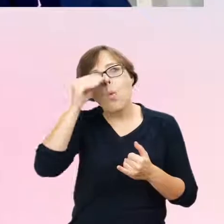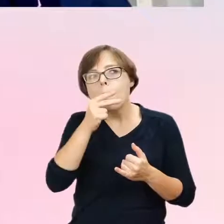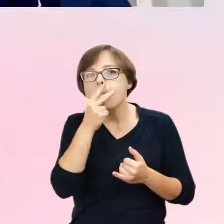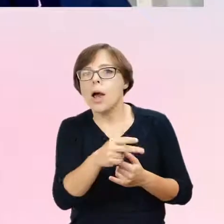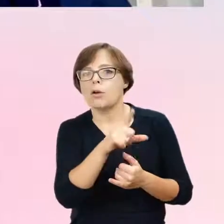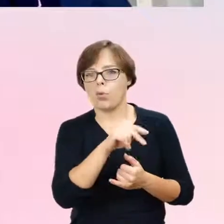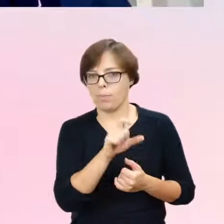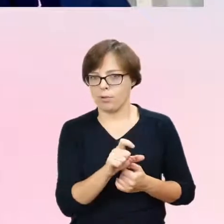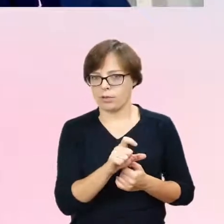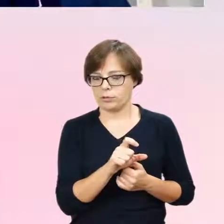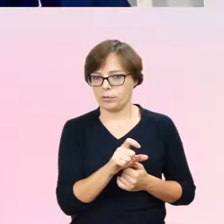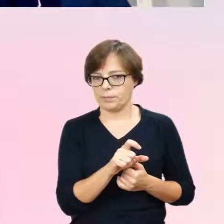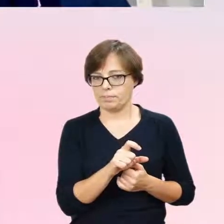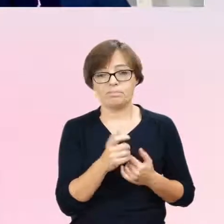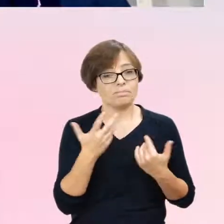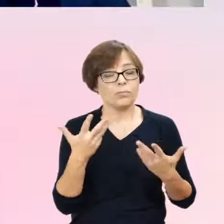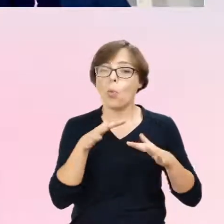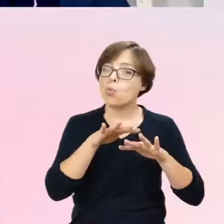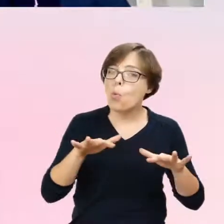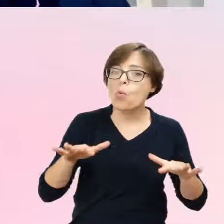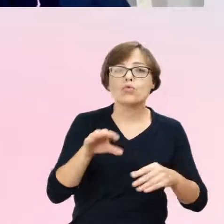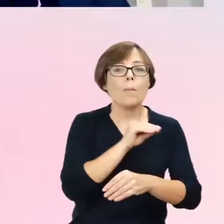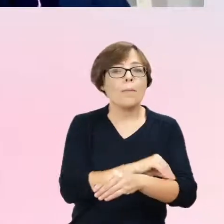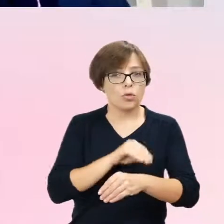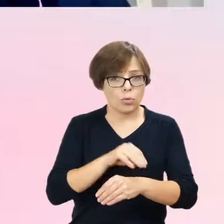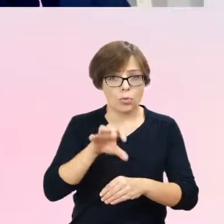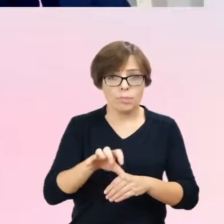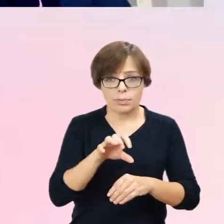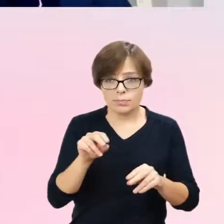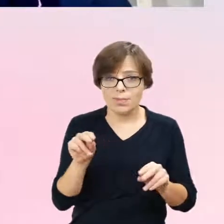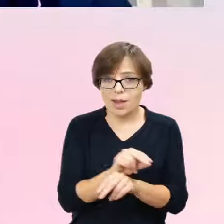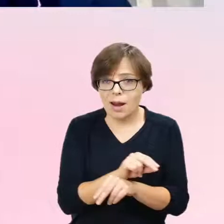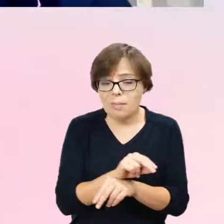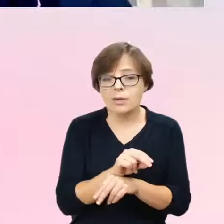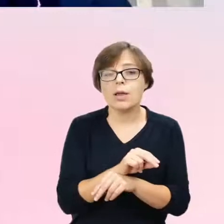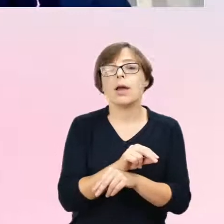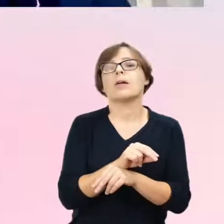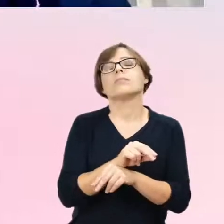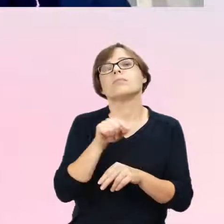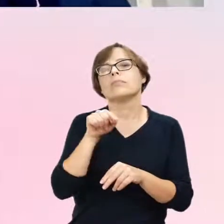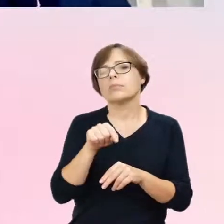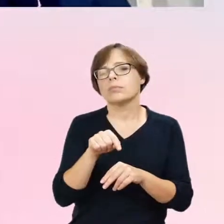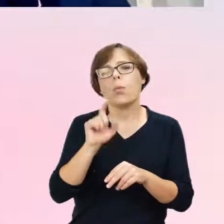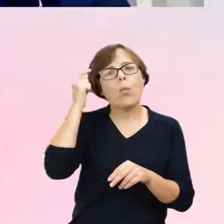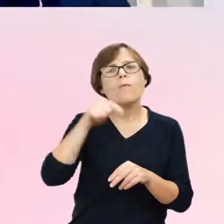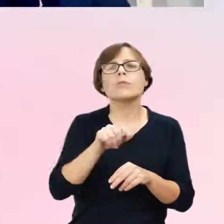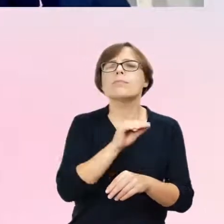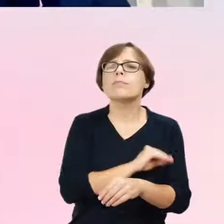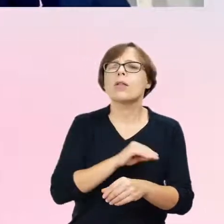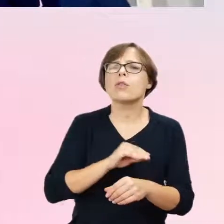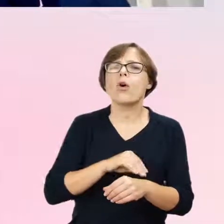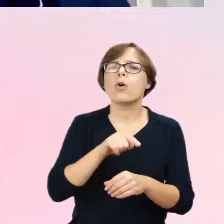metod terapeutycznych kształtowało się, zwłaszcza te metody, które